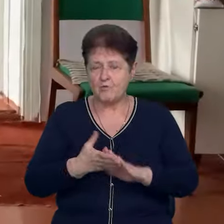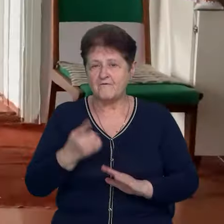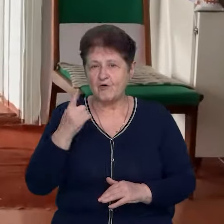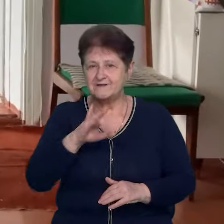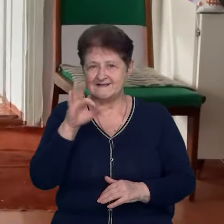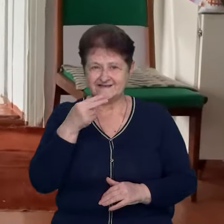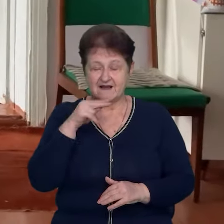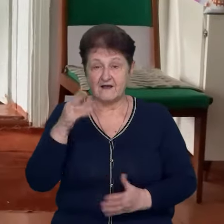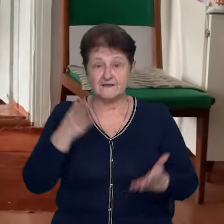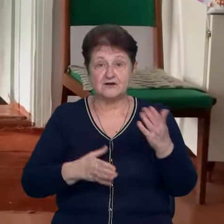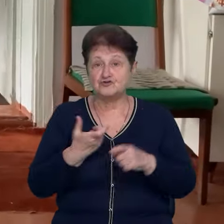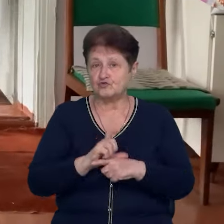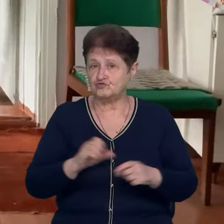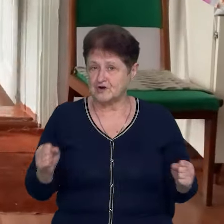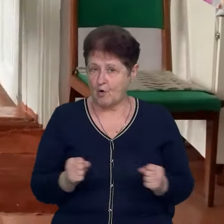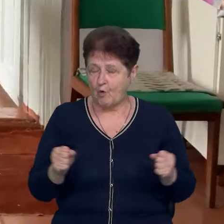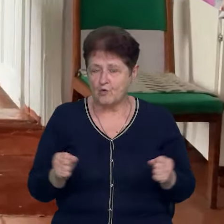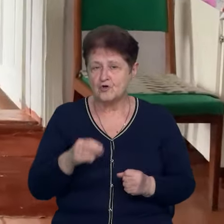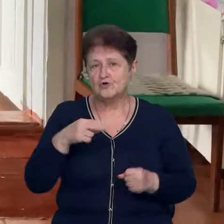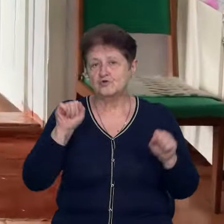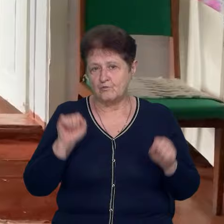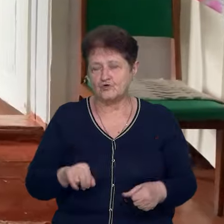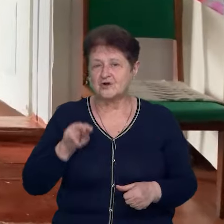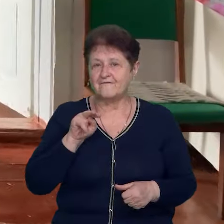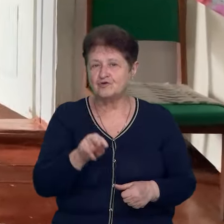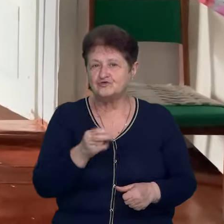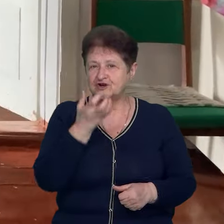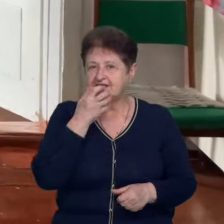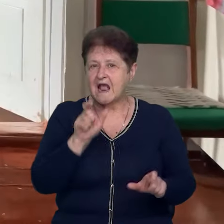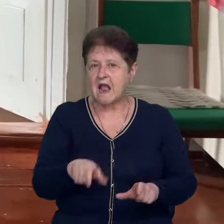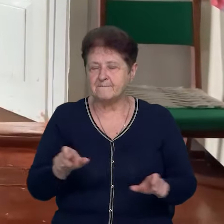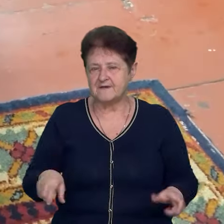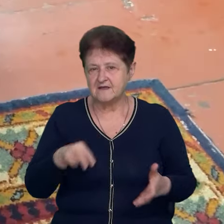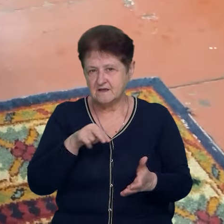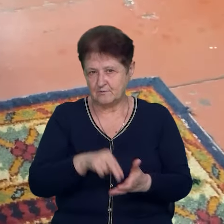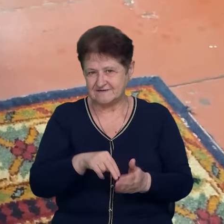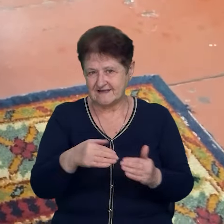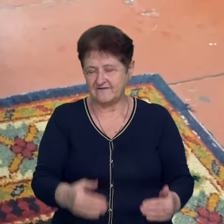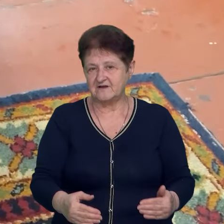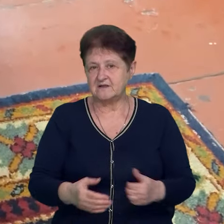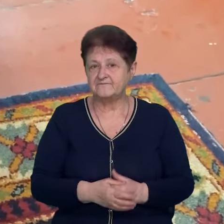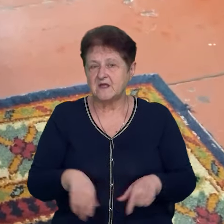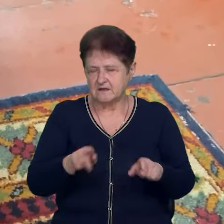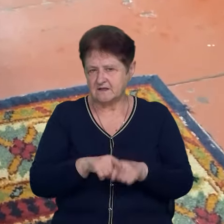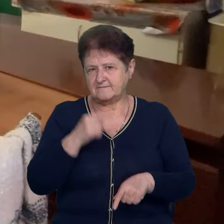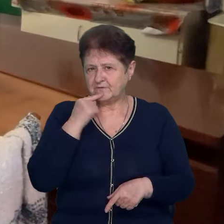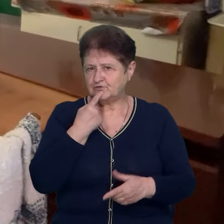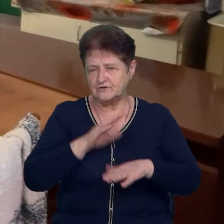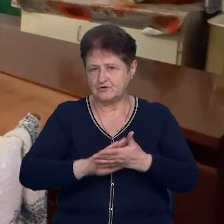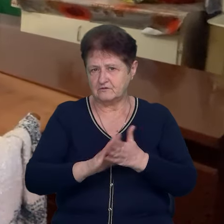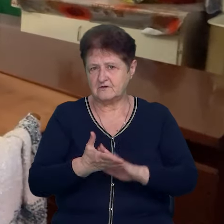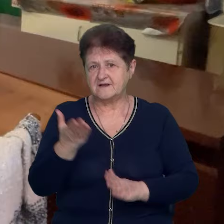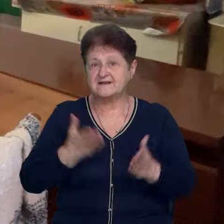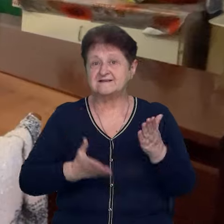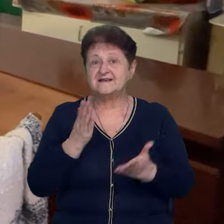з найкращих. Якщо дуже холодно, то навіть можна включити камін і поставити біля ніг. Спартанські умови. Навіть якщо